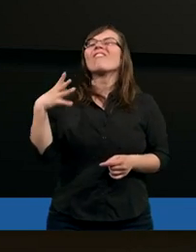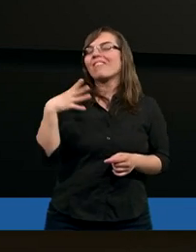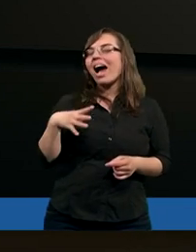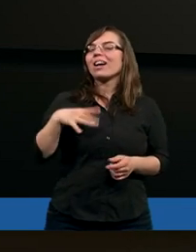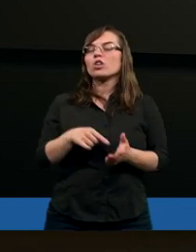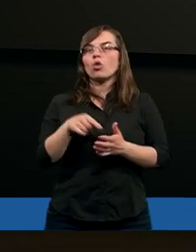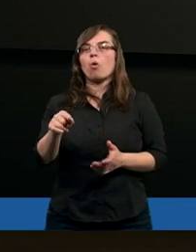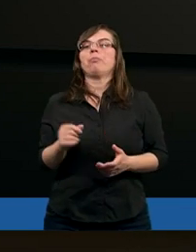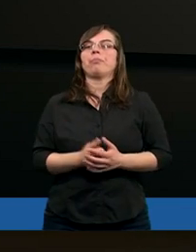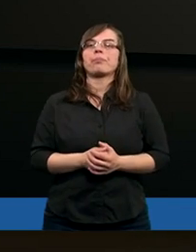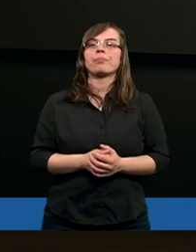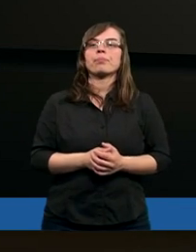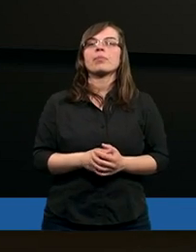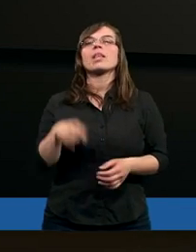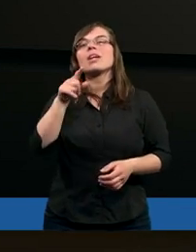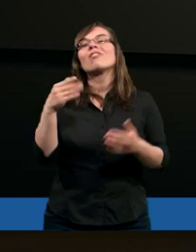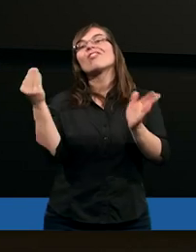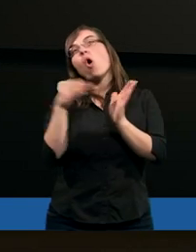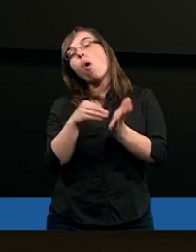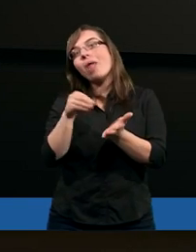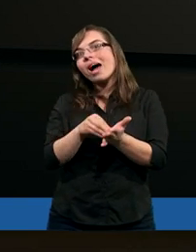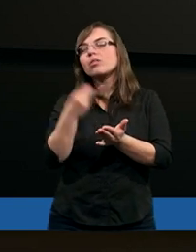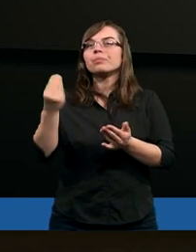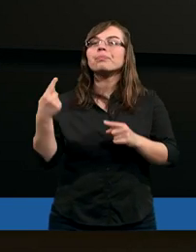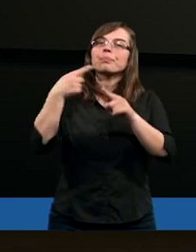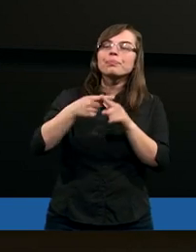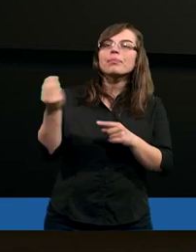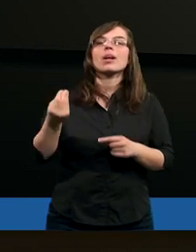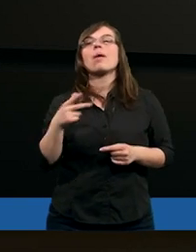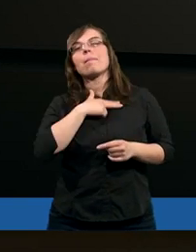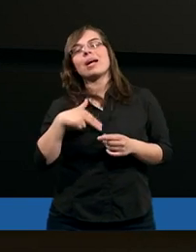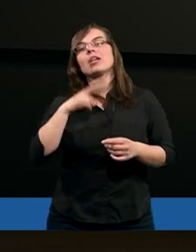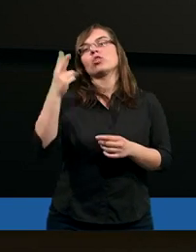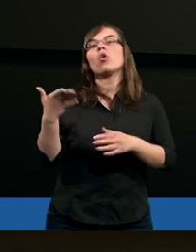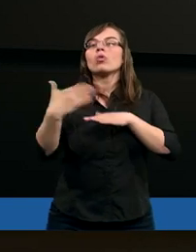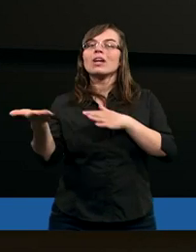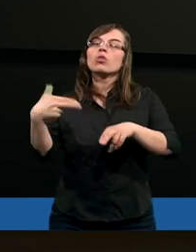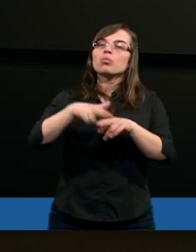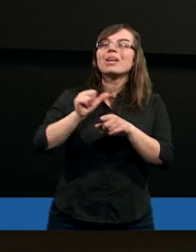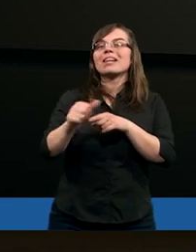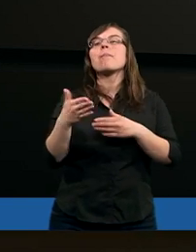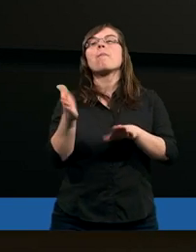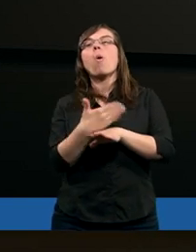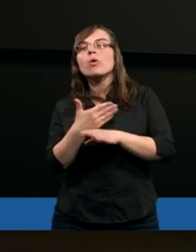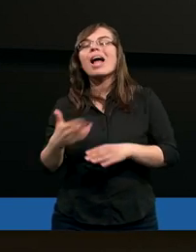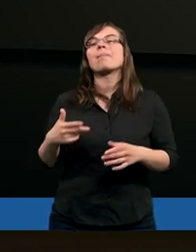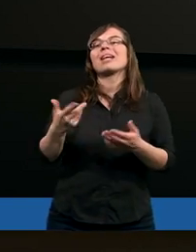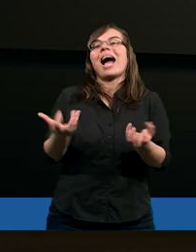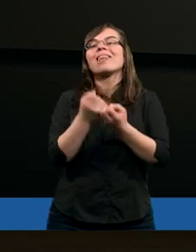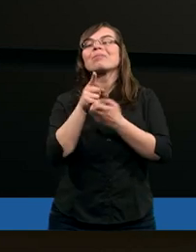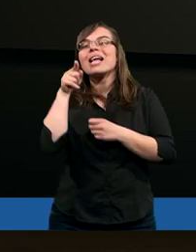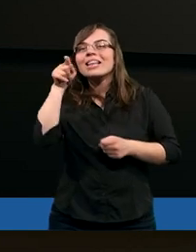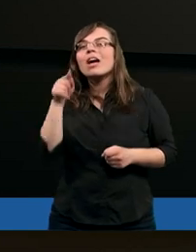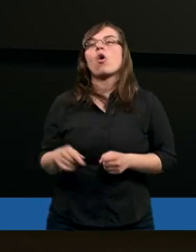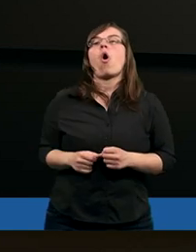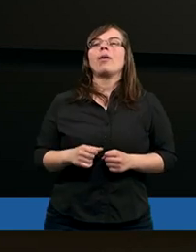że warto. A w dodatku, z drugiej strony, my, którzy jesteśmy podmiotami ratowanymi